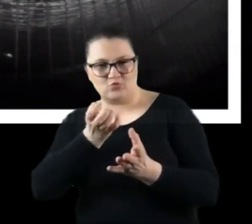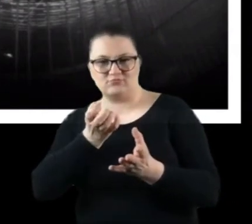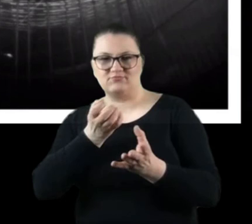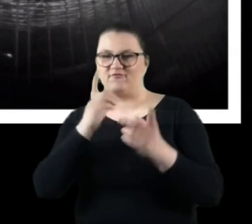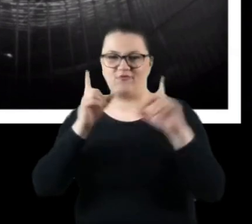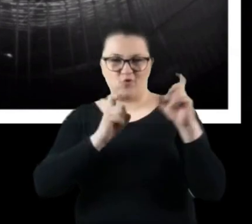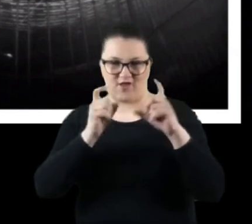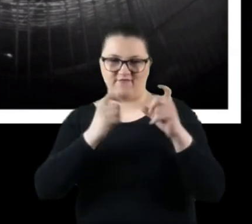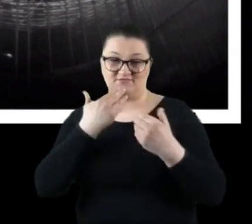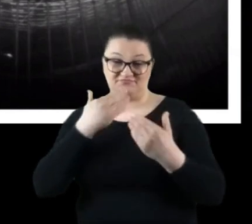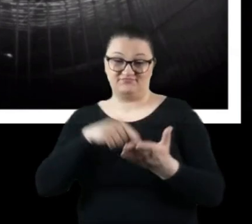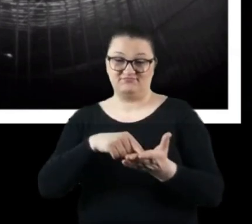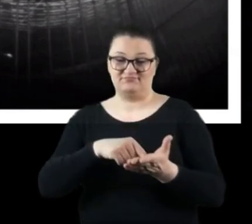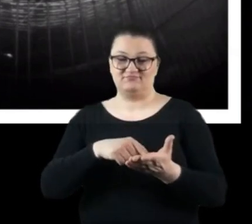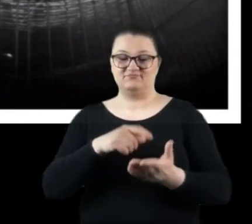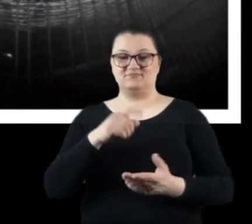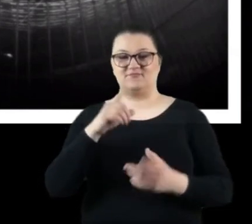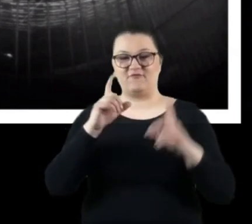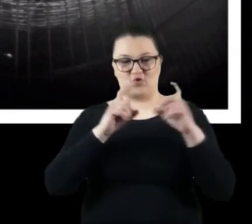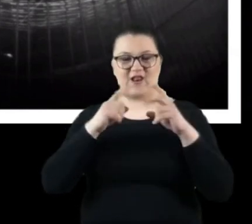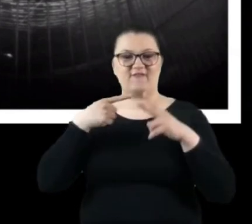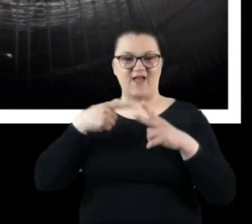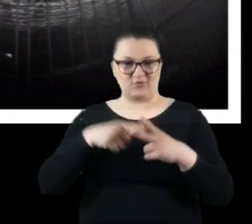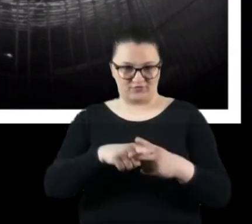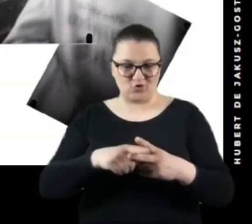pomocy fotografii odworkowej.